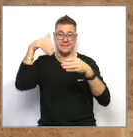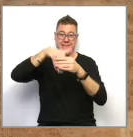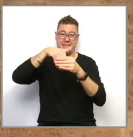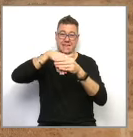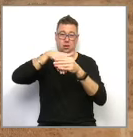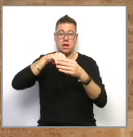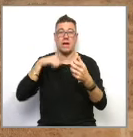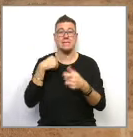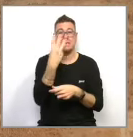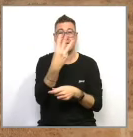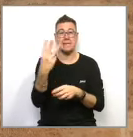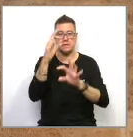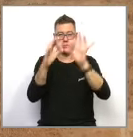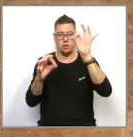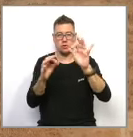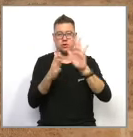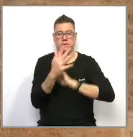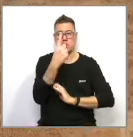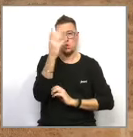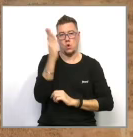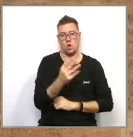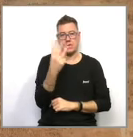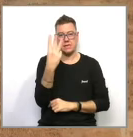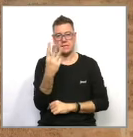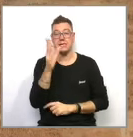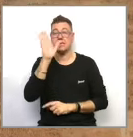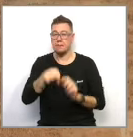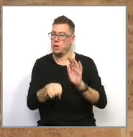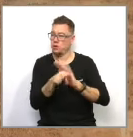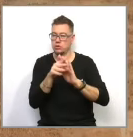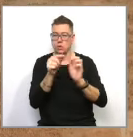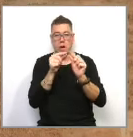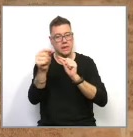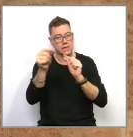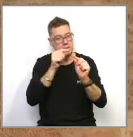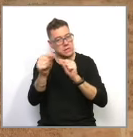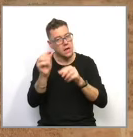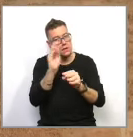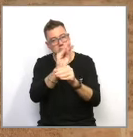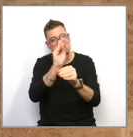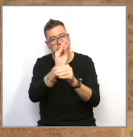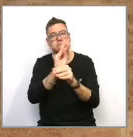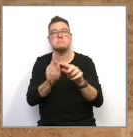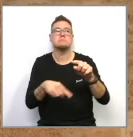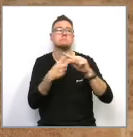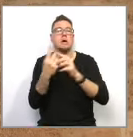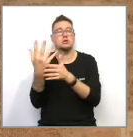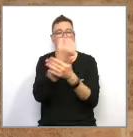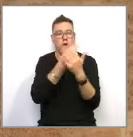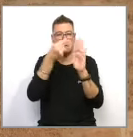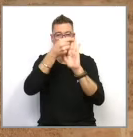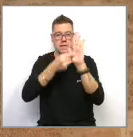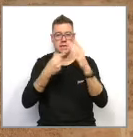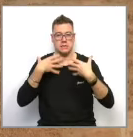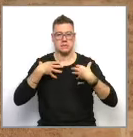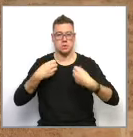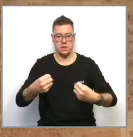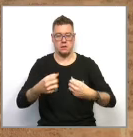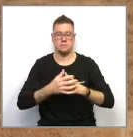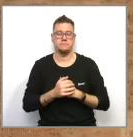un terç del seu aforament, també mantenint la distància i mantenint totes les mesures de seguretat.